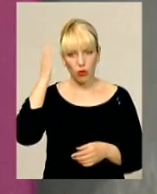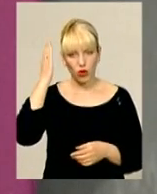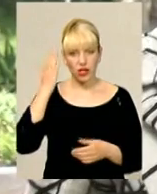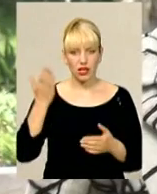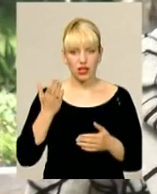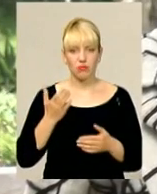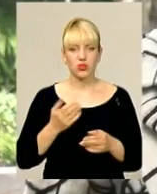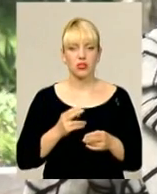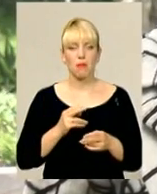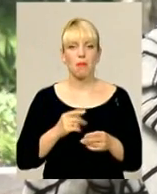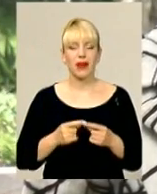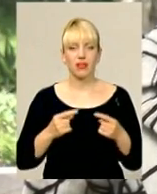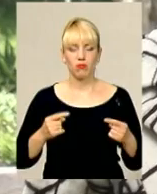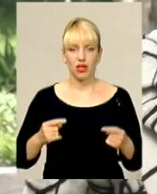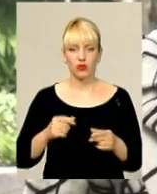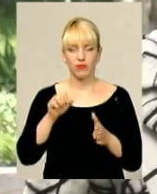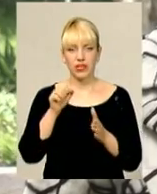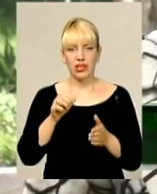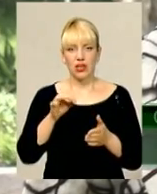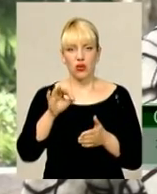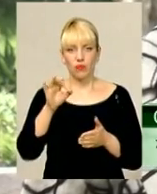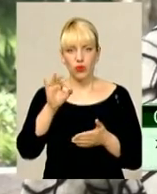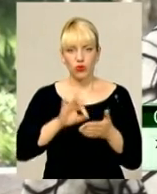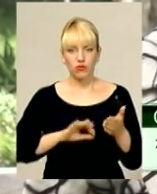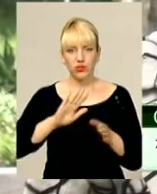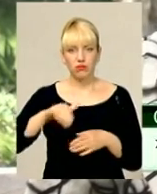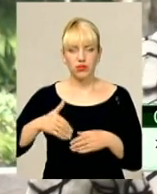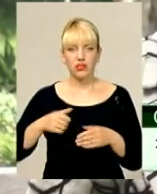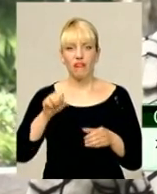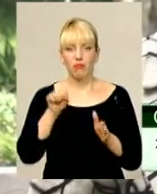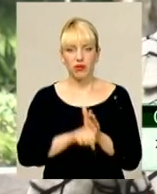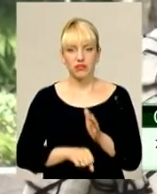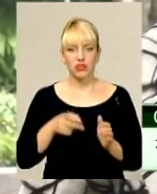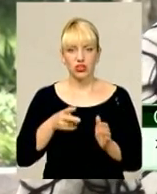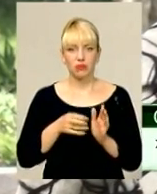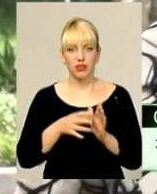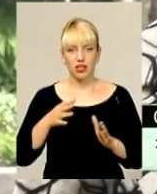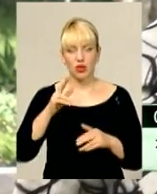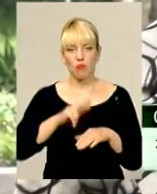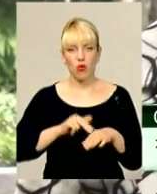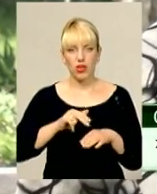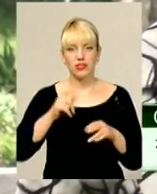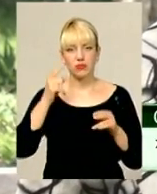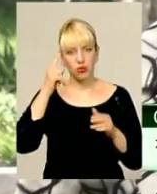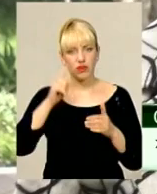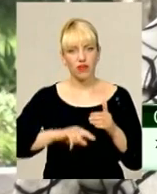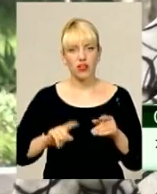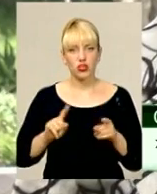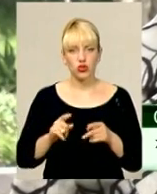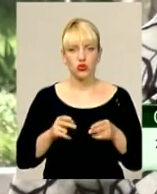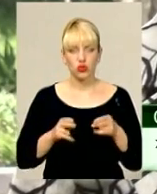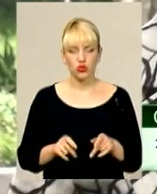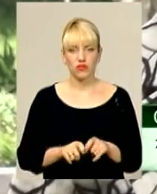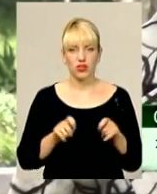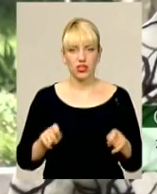предметом. Одразу після вбивства у березні 2015-го у поліції сподівалися, злочин розкриють, можливо, навіть за